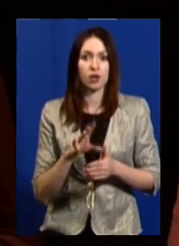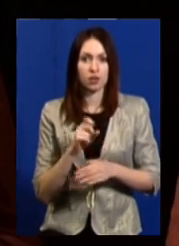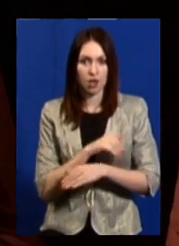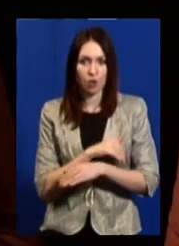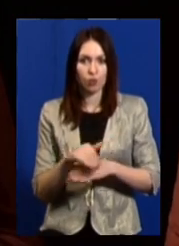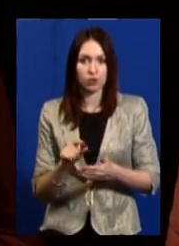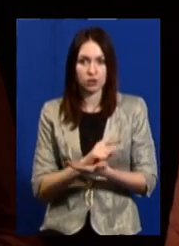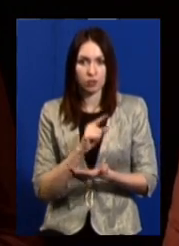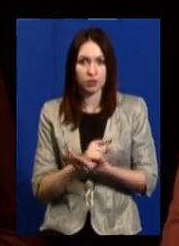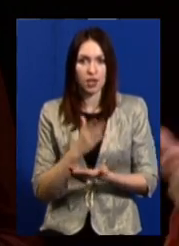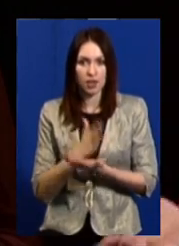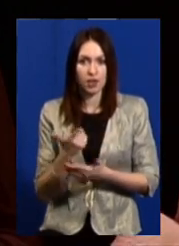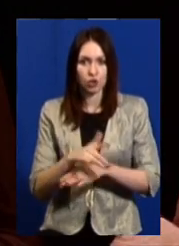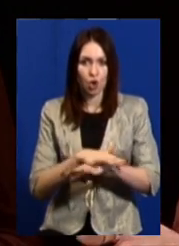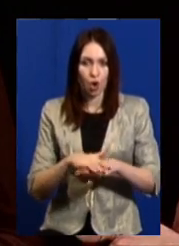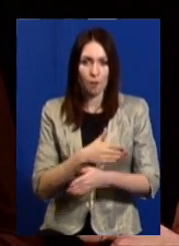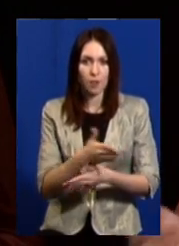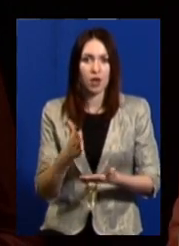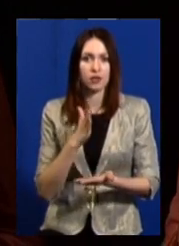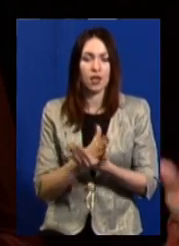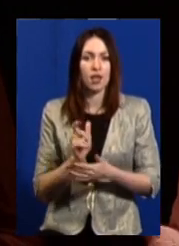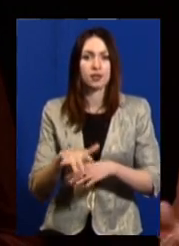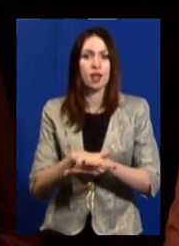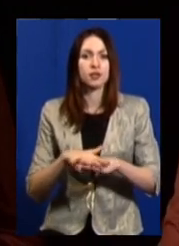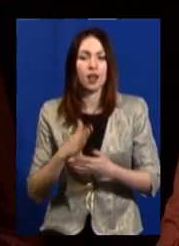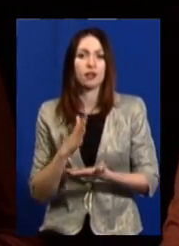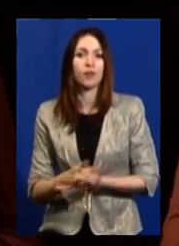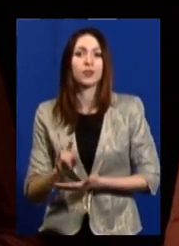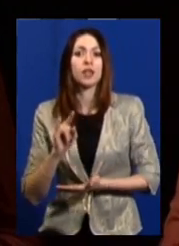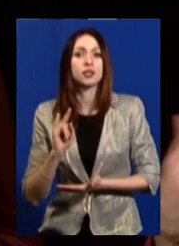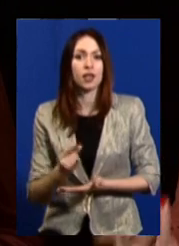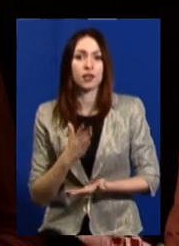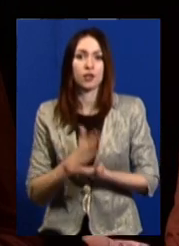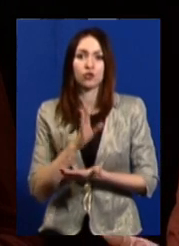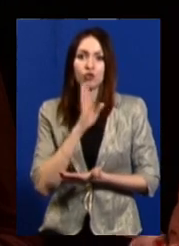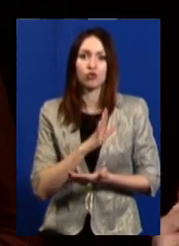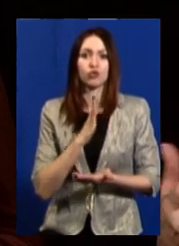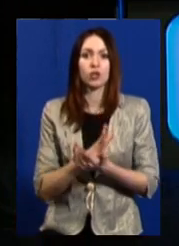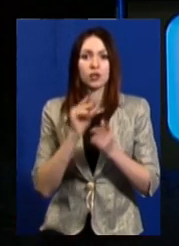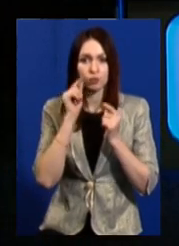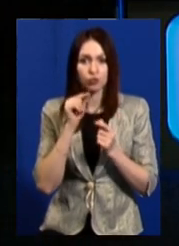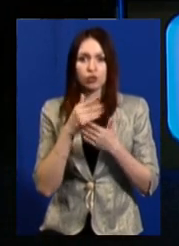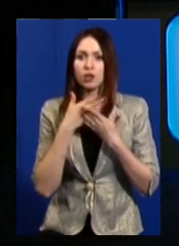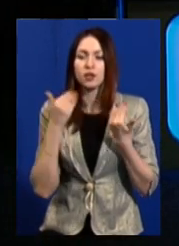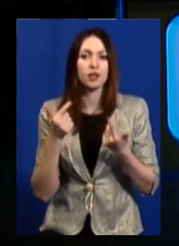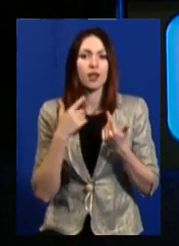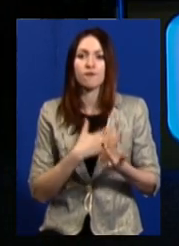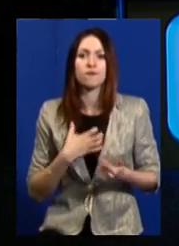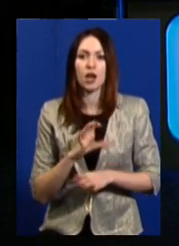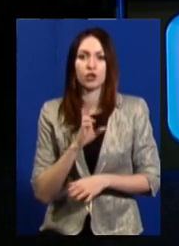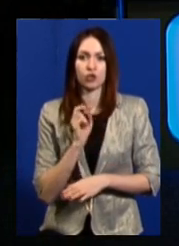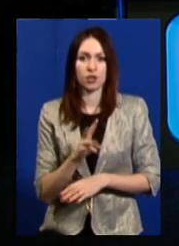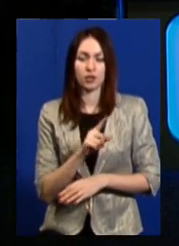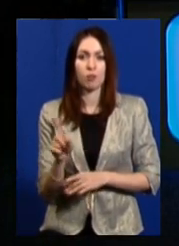вулиці обов'язково є громада, є населення, є діти, є жінки, є чоловіки. Не має значення, ким,